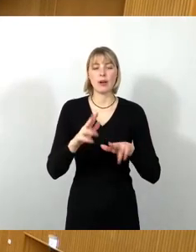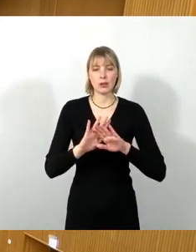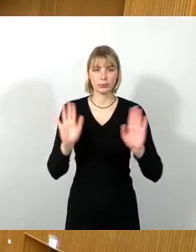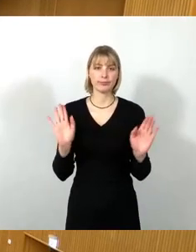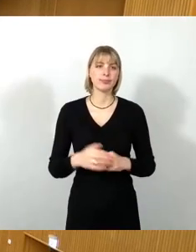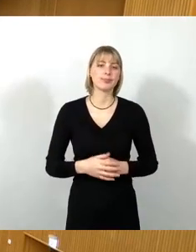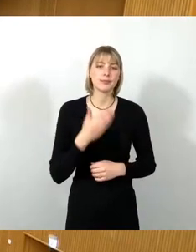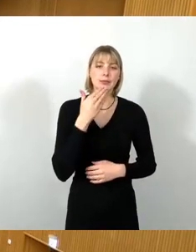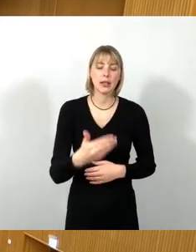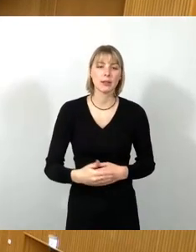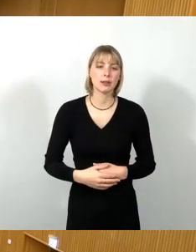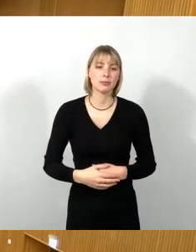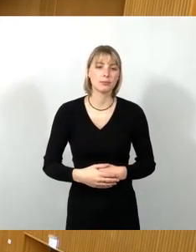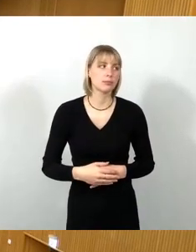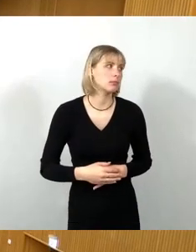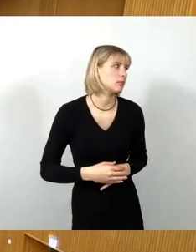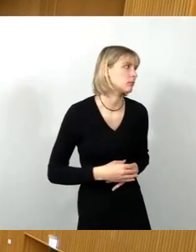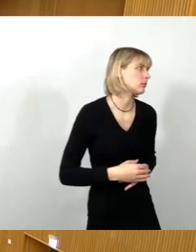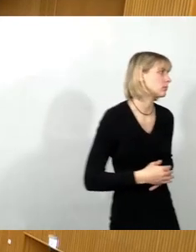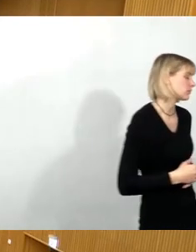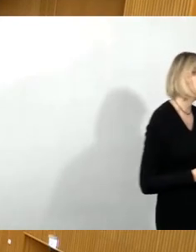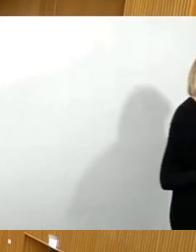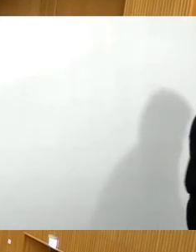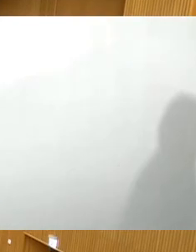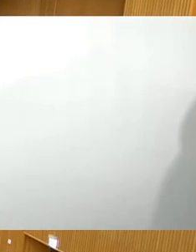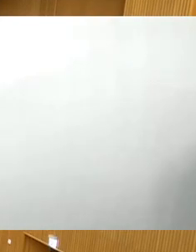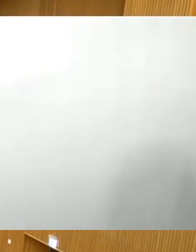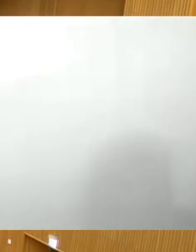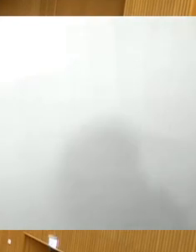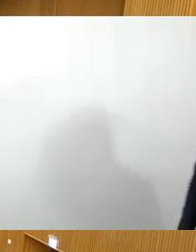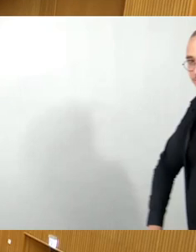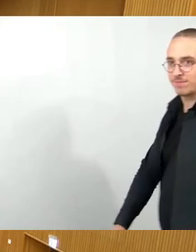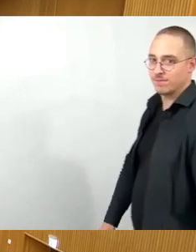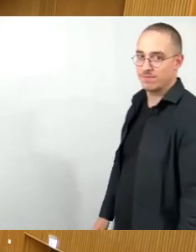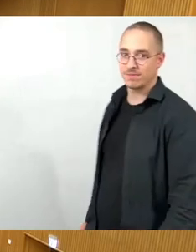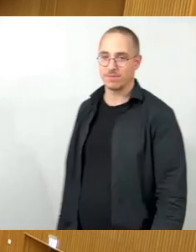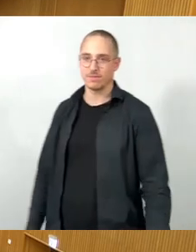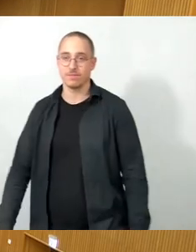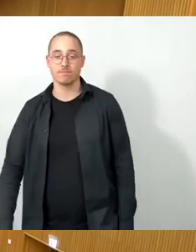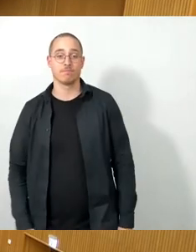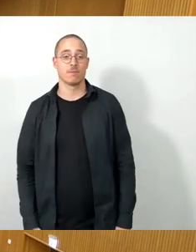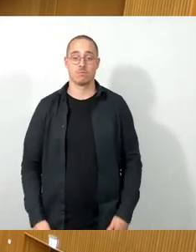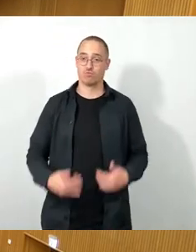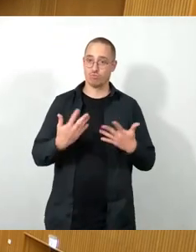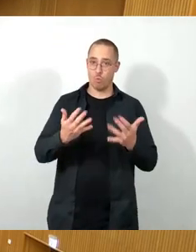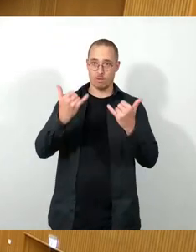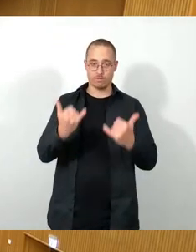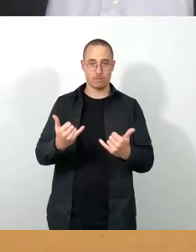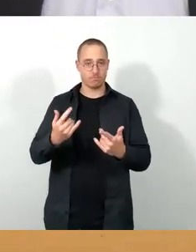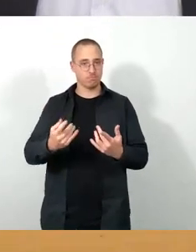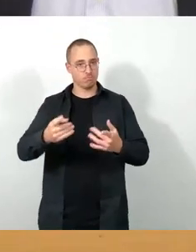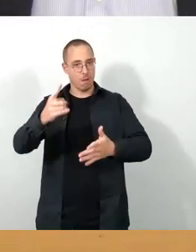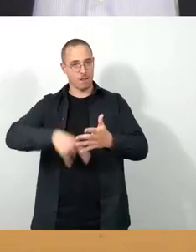würde ich gerne dann in die Abstimmung eintreten. Wie gesagt, es lagen zwei